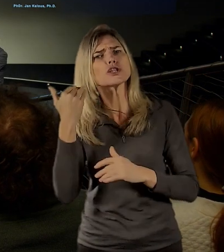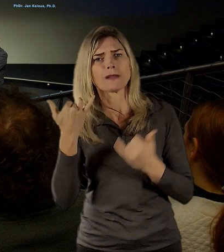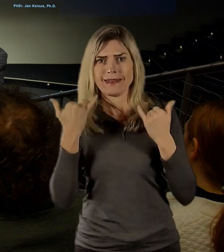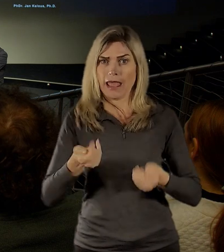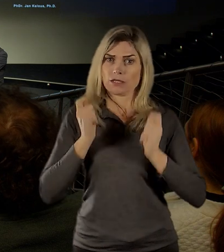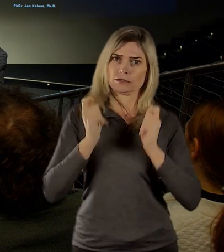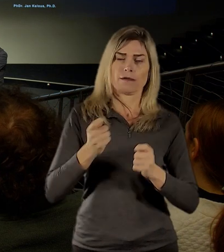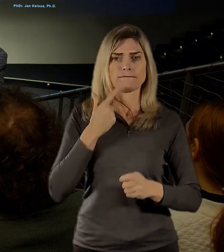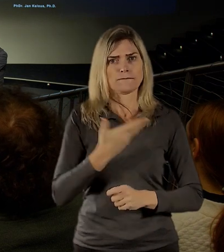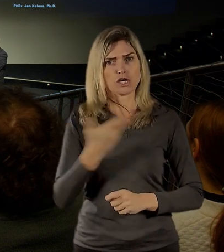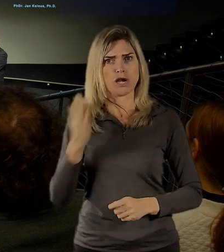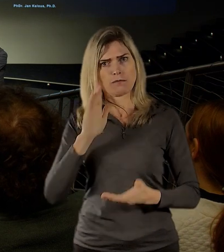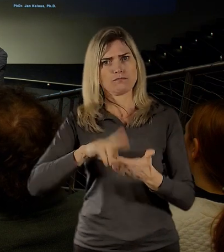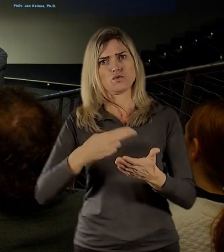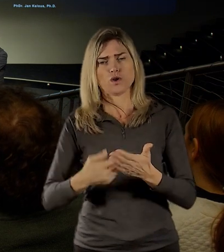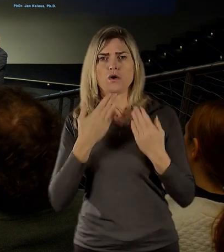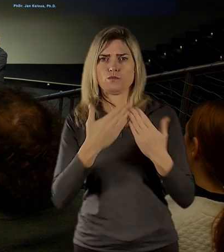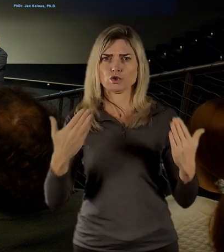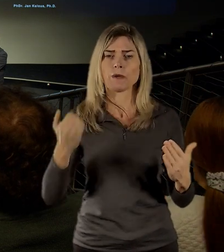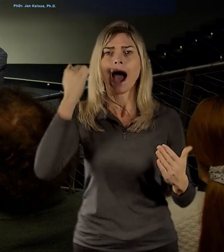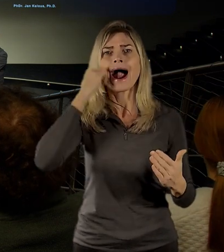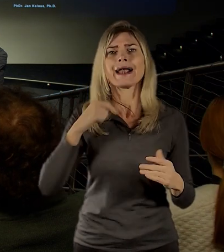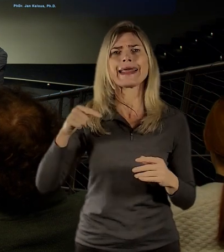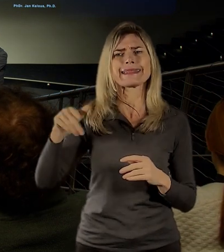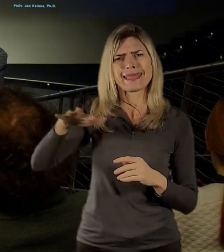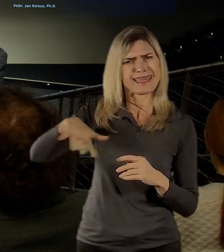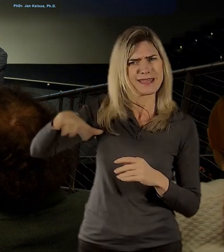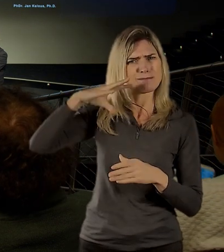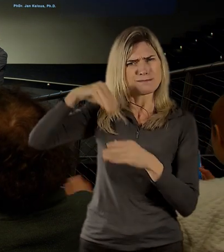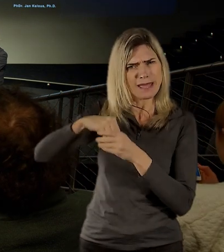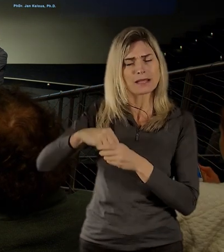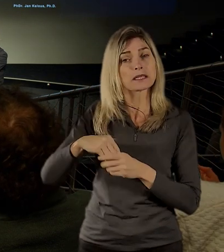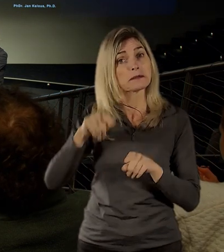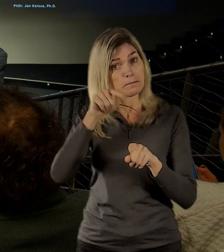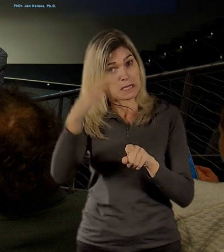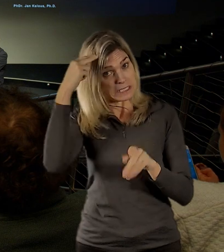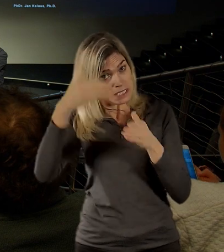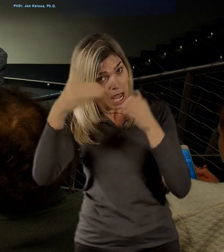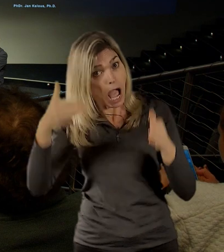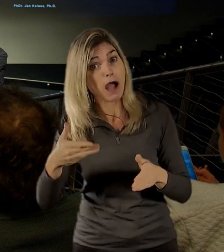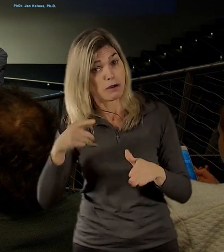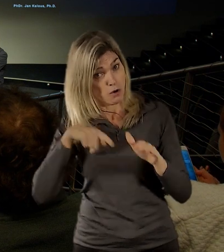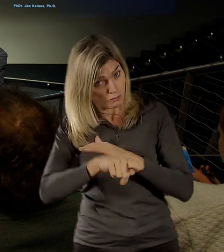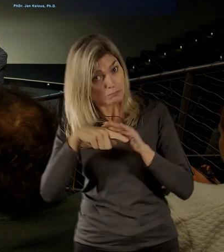jí veřejná funkce. Obyvatele, třeba pohořelce a podobně, znají tu budovu, chodí do ní z nějakého důvodu?